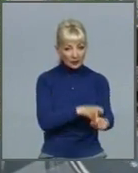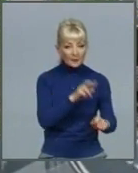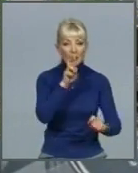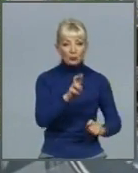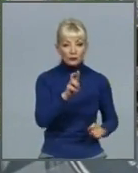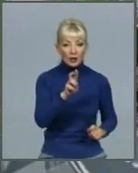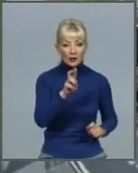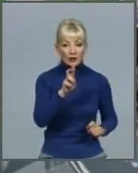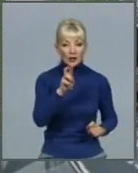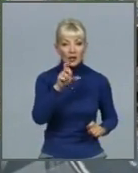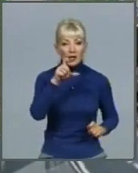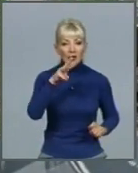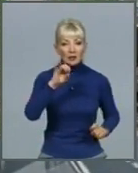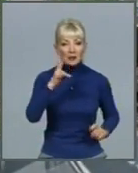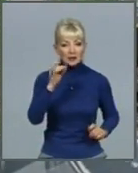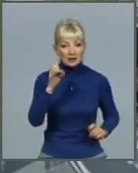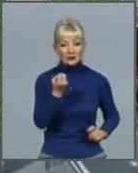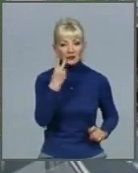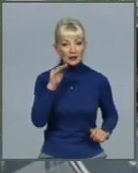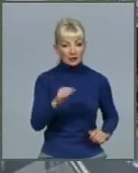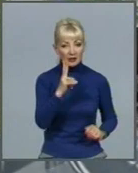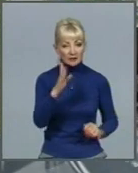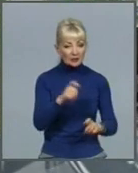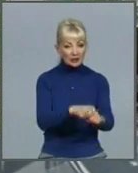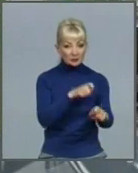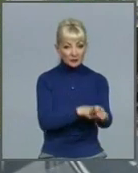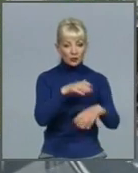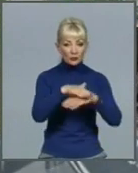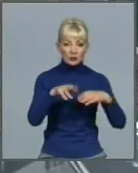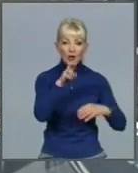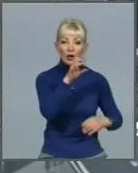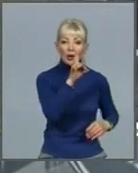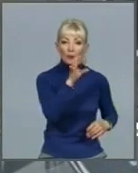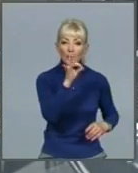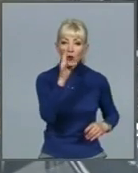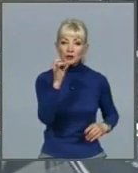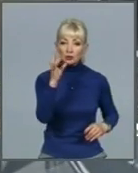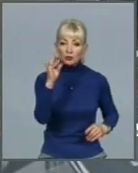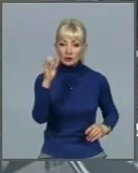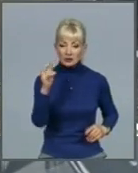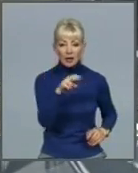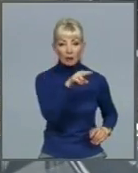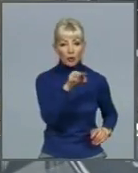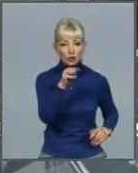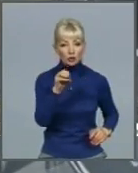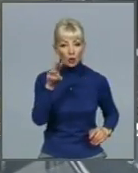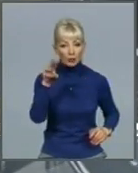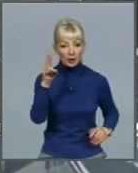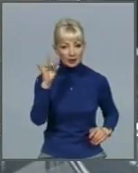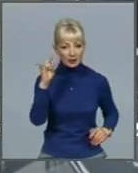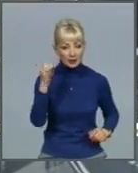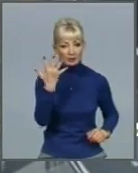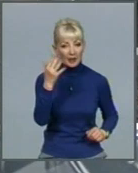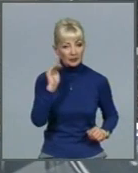12 тисяч метрів квадратних, вулицю Броненоса Потемкина – 5 тисяч метрів квадратних, вулицю